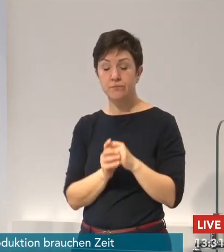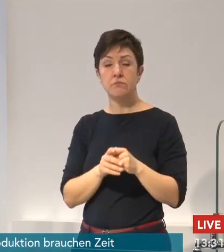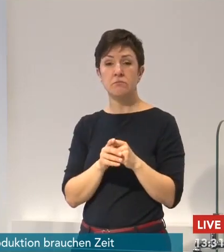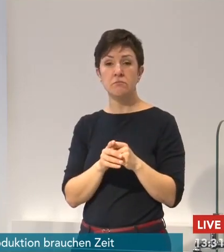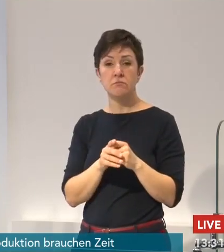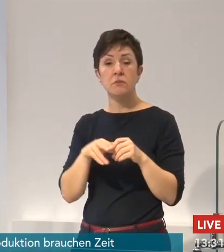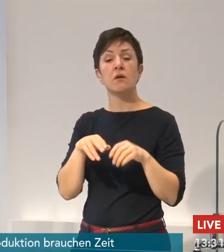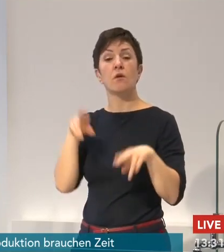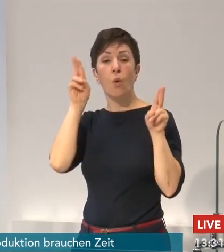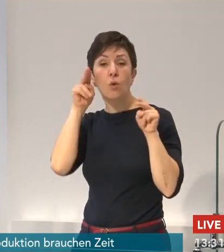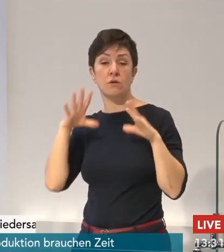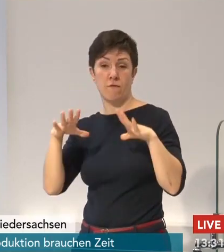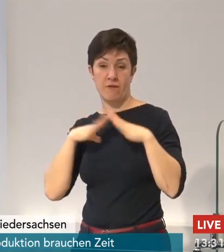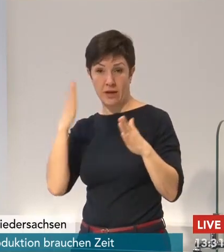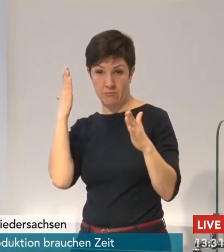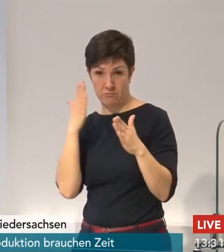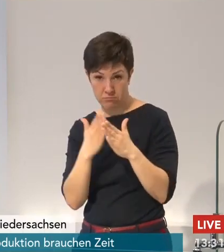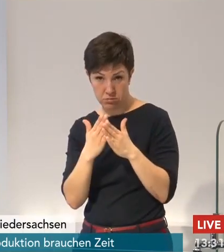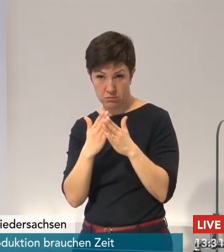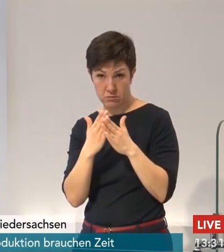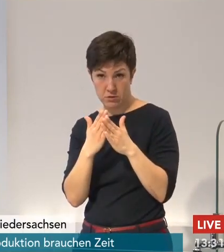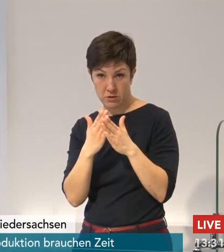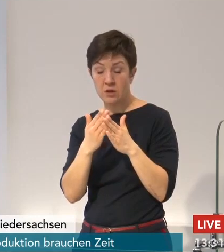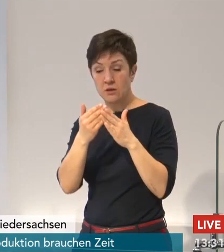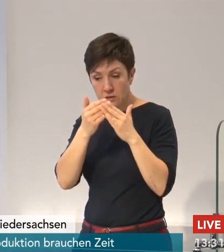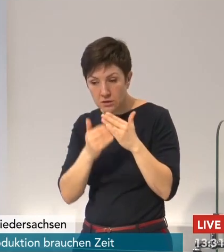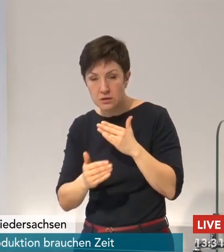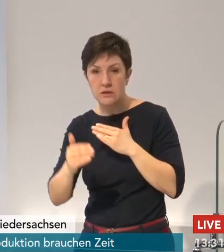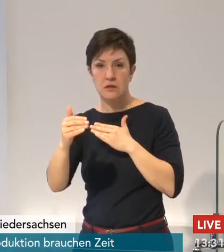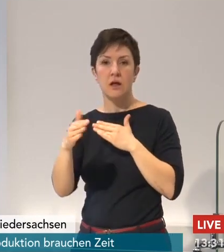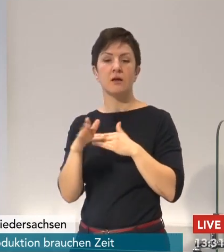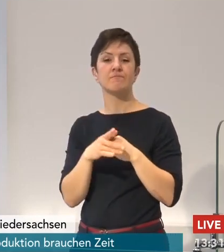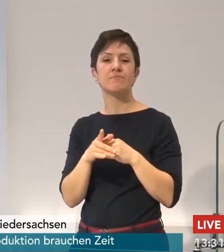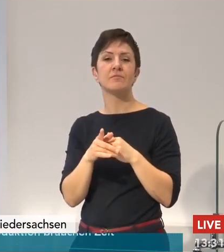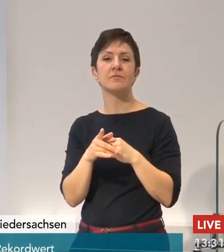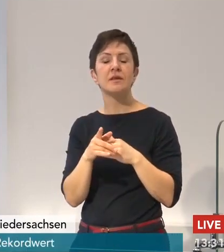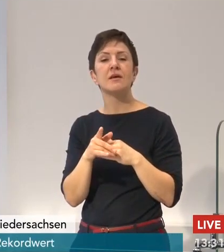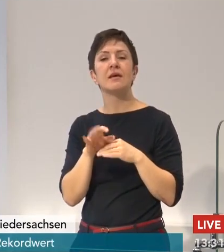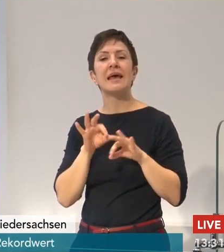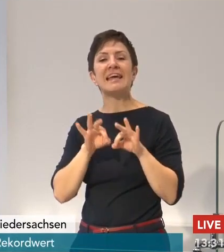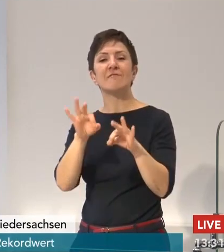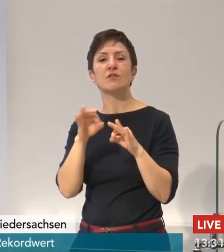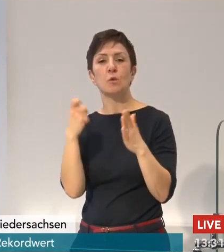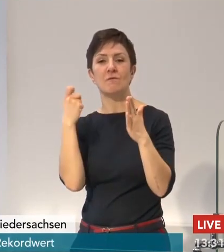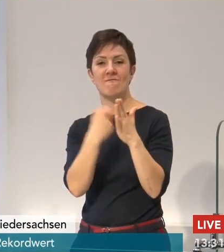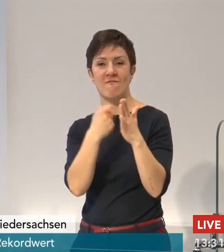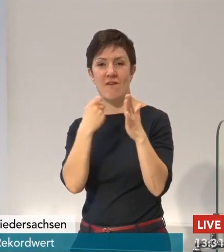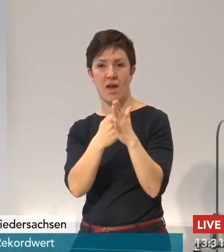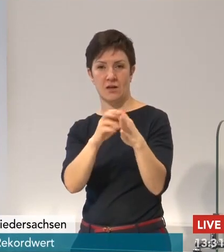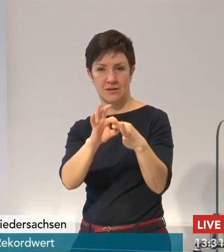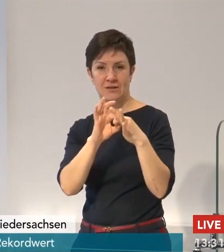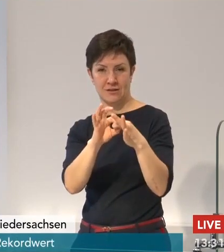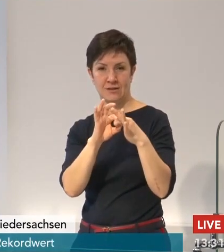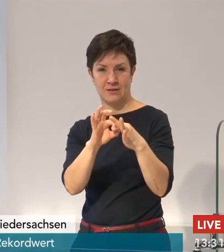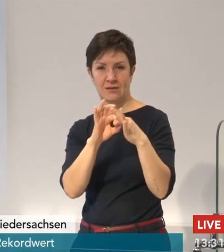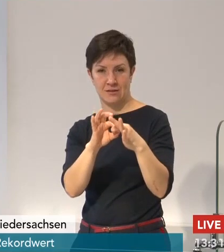in den inzidenzbasierten Stufenplan, so wie er hier vorliegt, wo wir, glaube ich, ganz gut